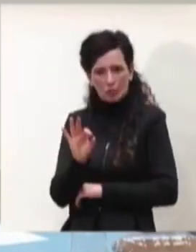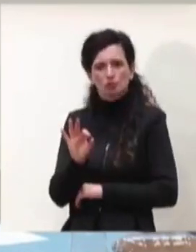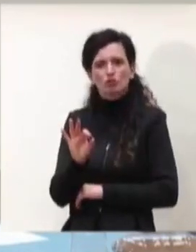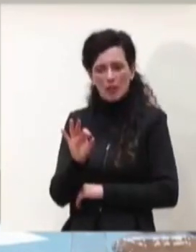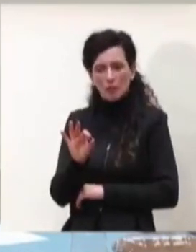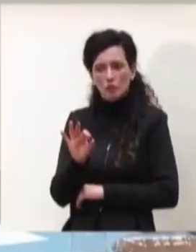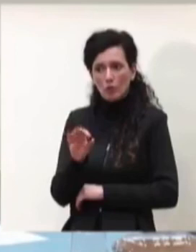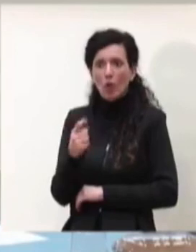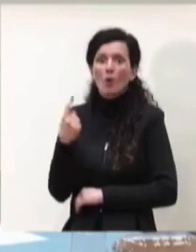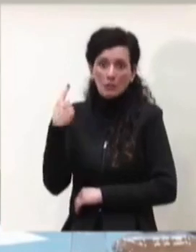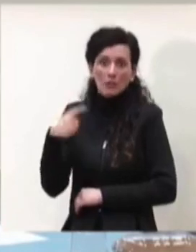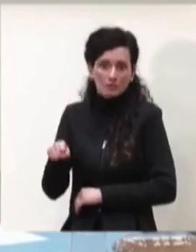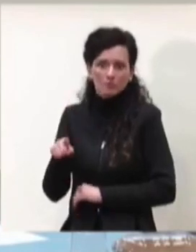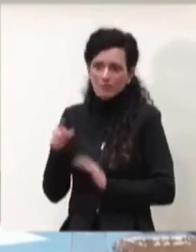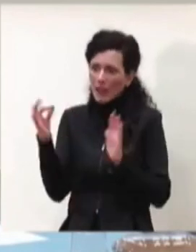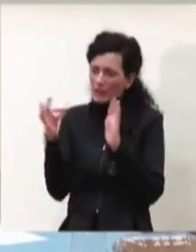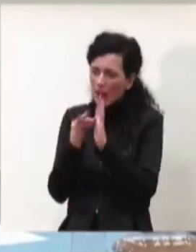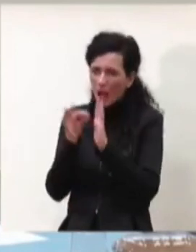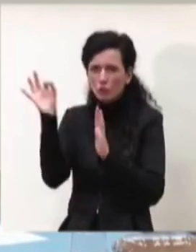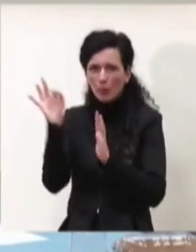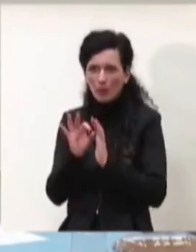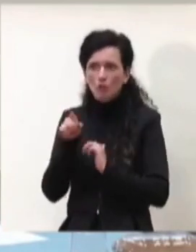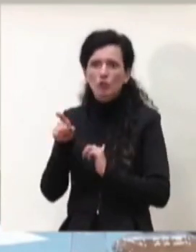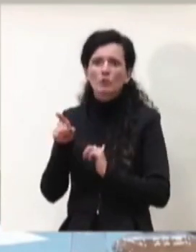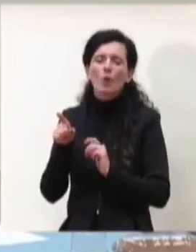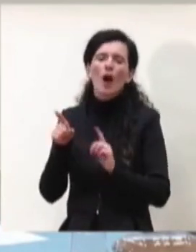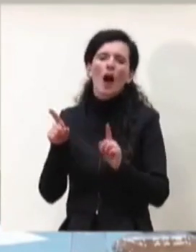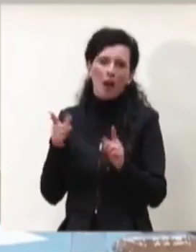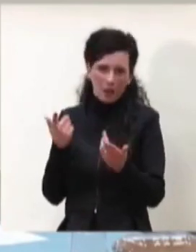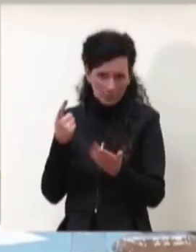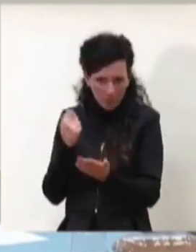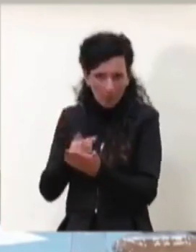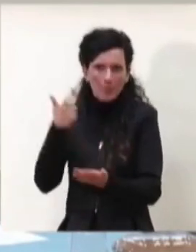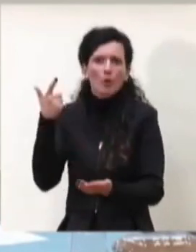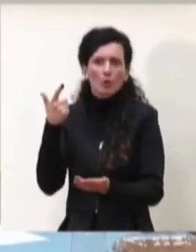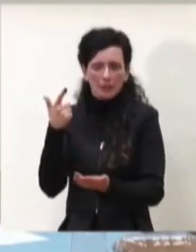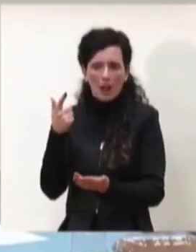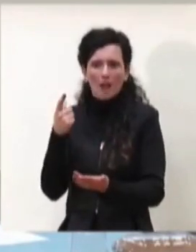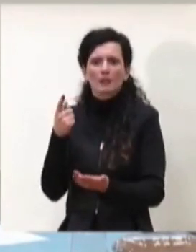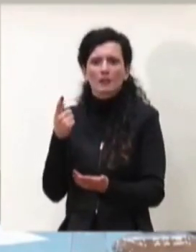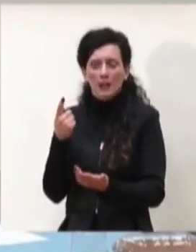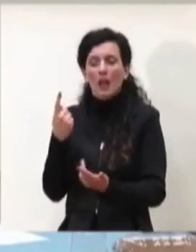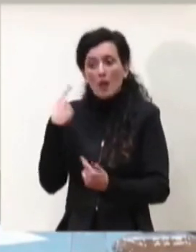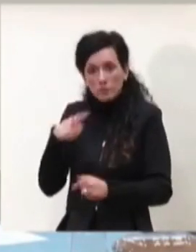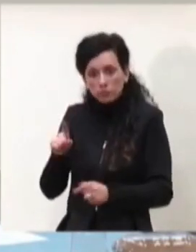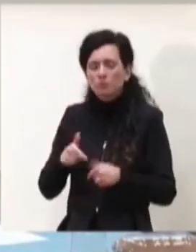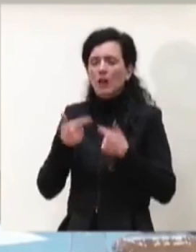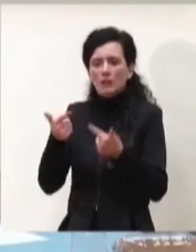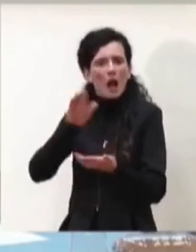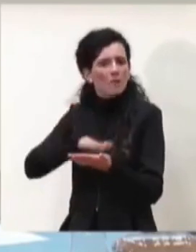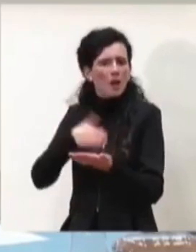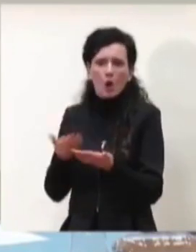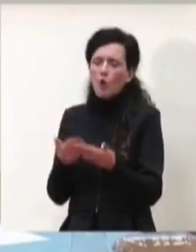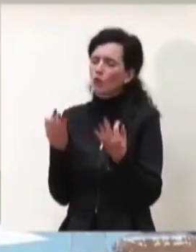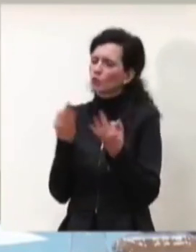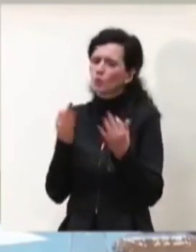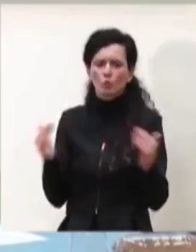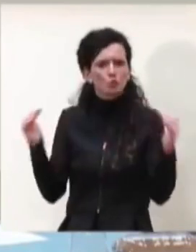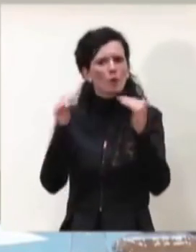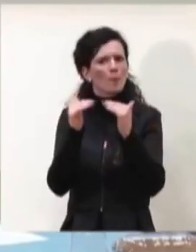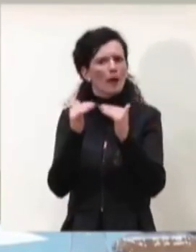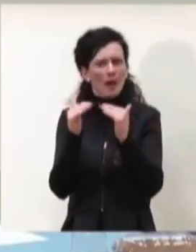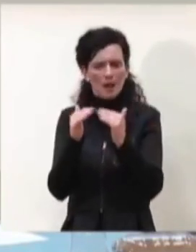questo non era un dato così scontato e va opportunamente valorizzato. Le ultime due